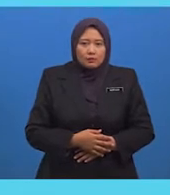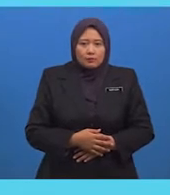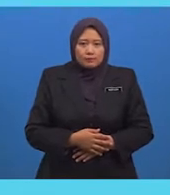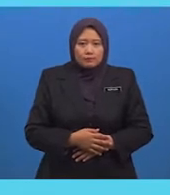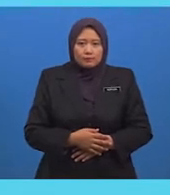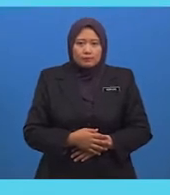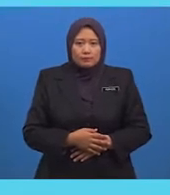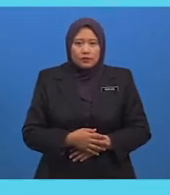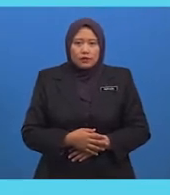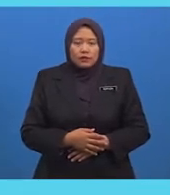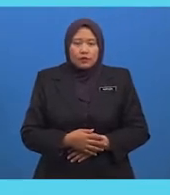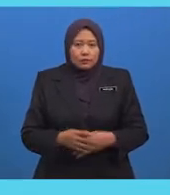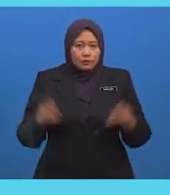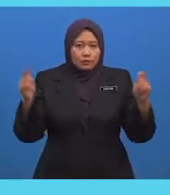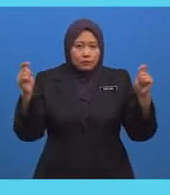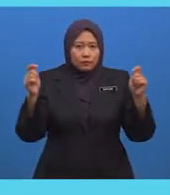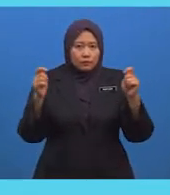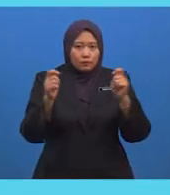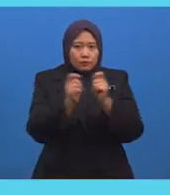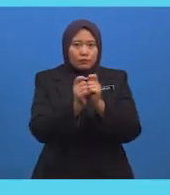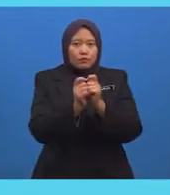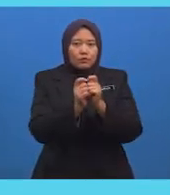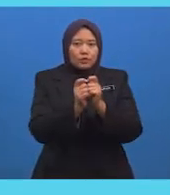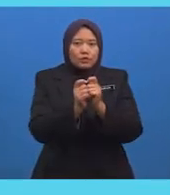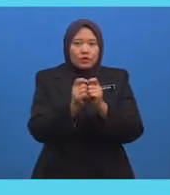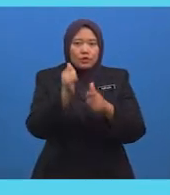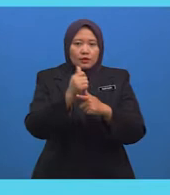Iaitu Warisan Budaya Helenisma